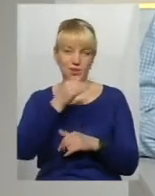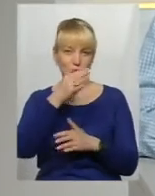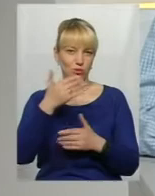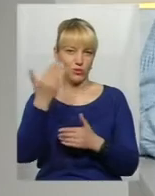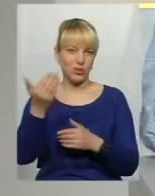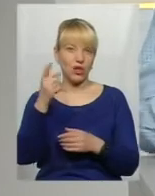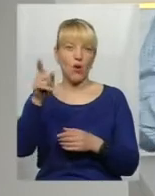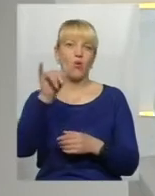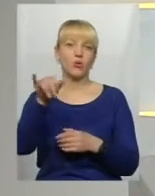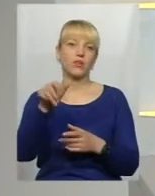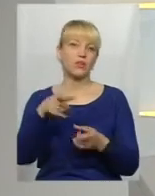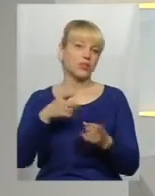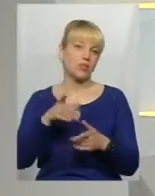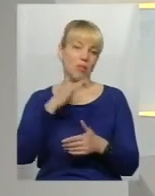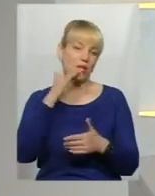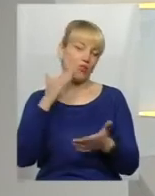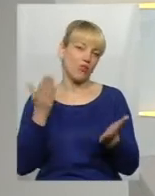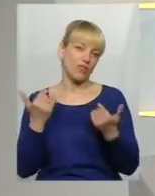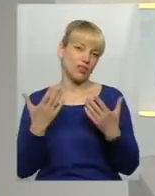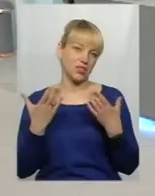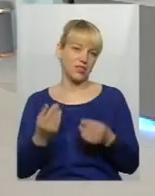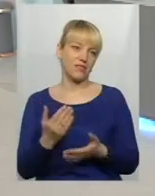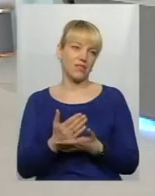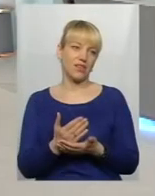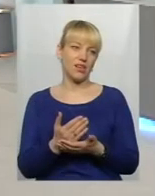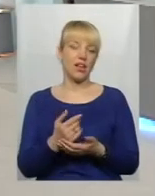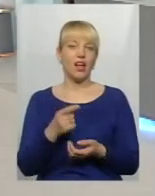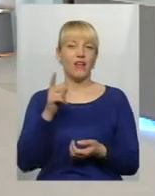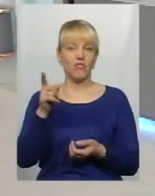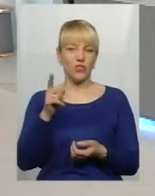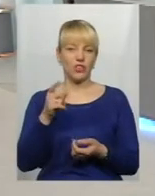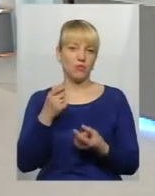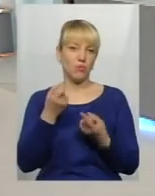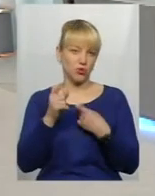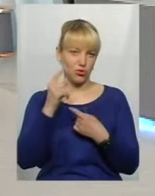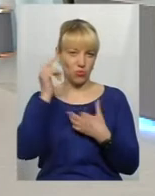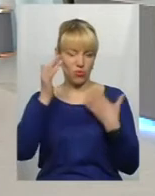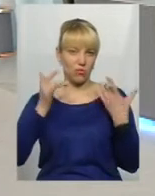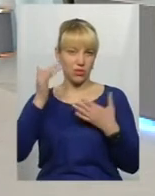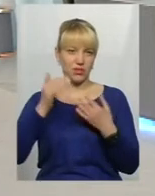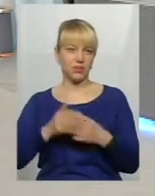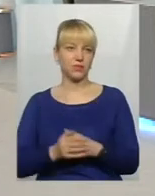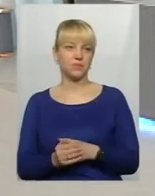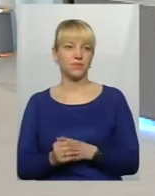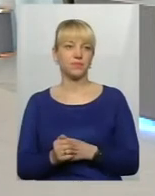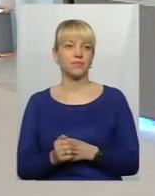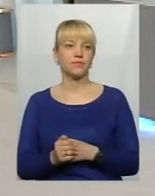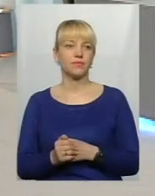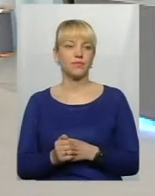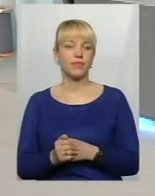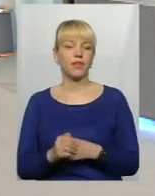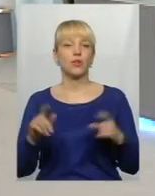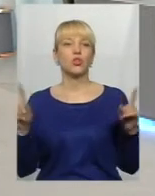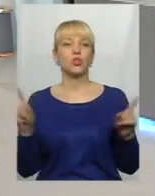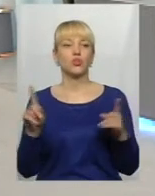вихідних, і вони подивляться, ну, як так мало вихідних треба? Ні, треба збільшити. Володимир, що до цього, щоб